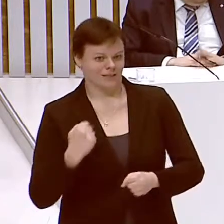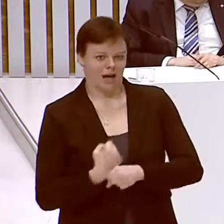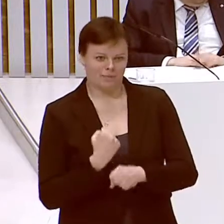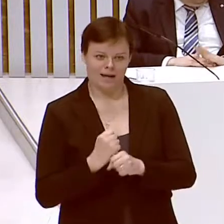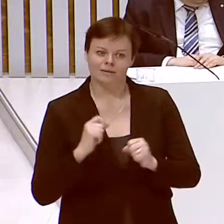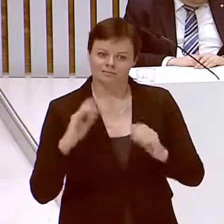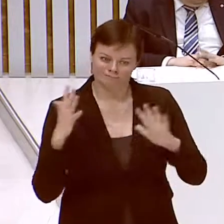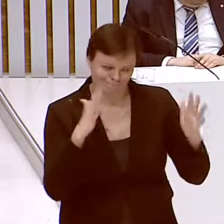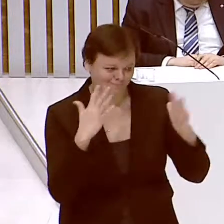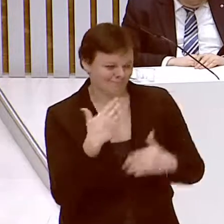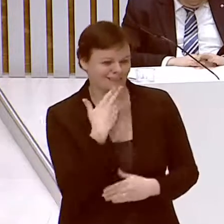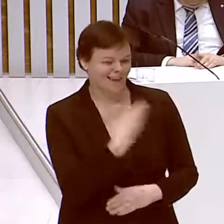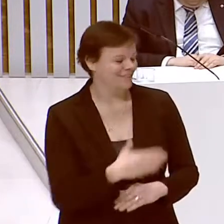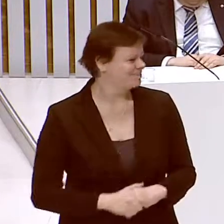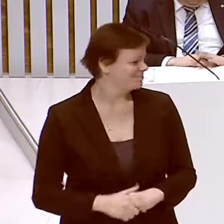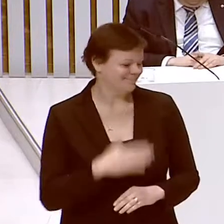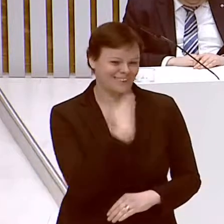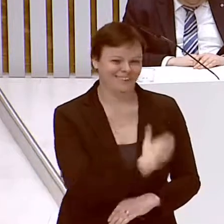verdient.